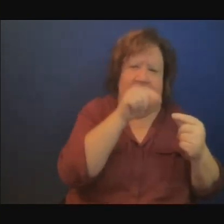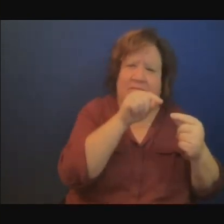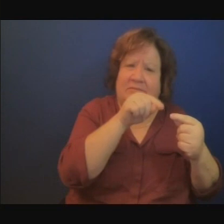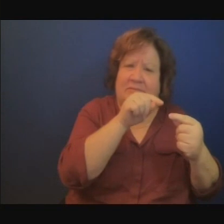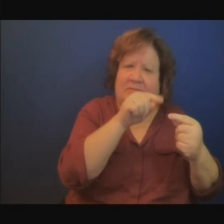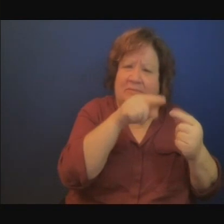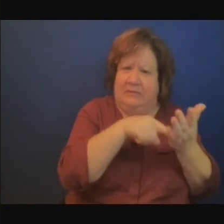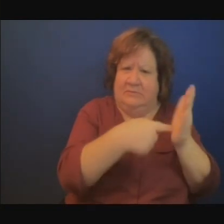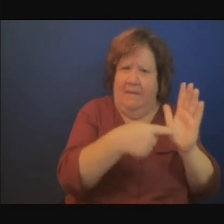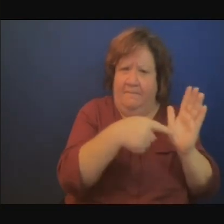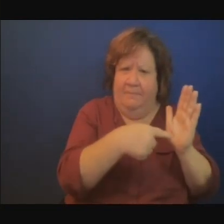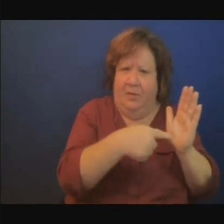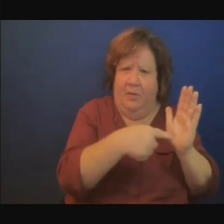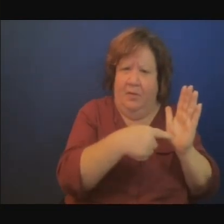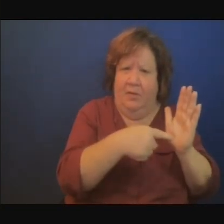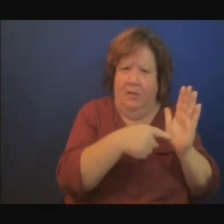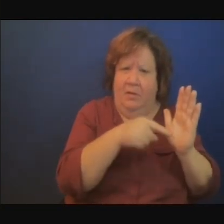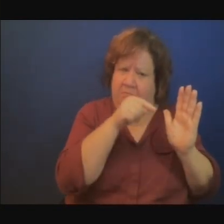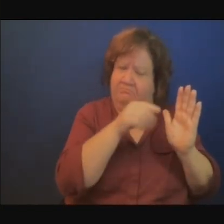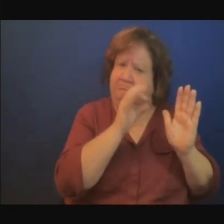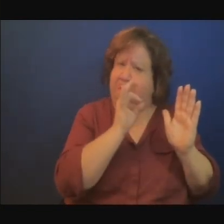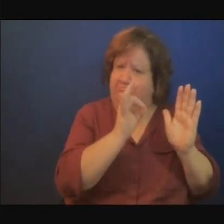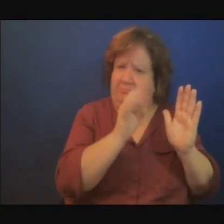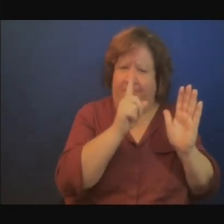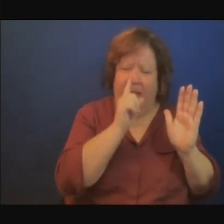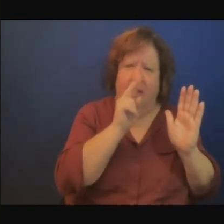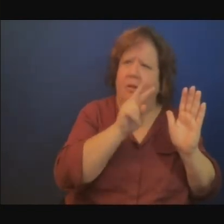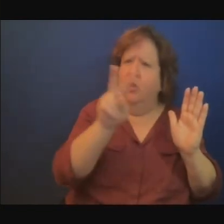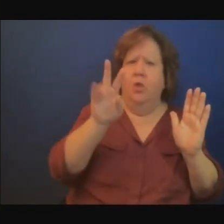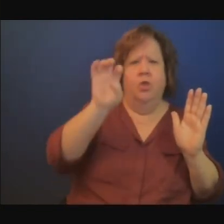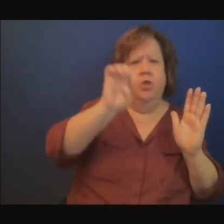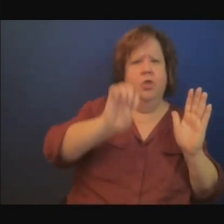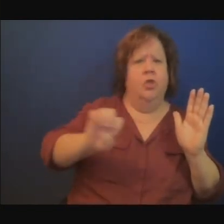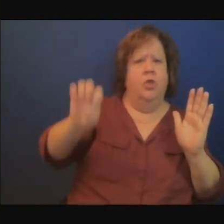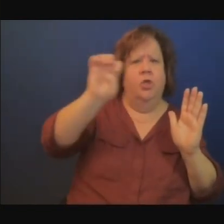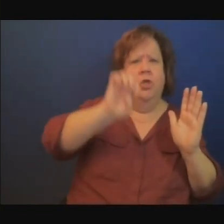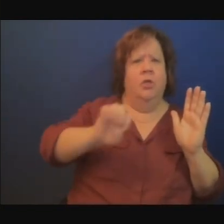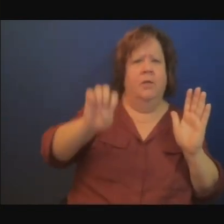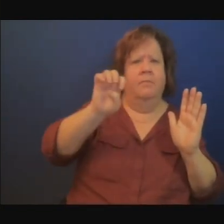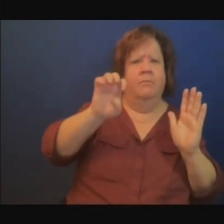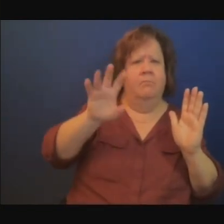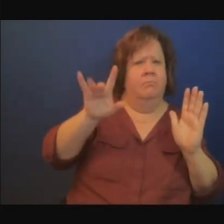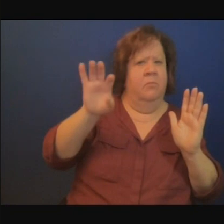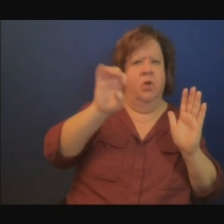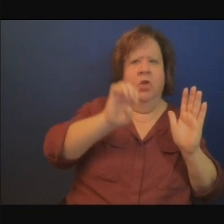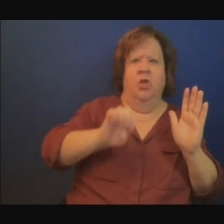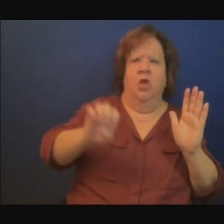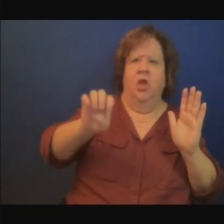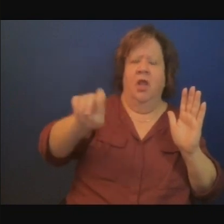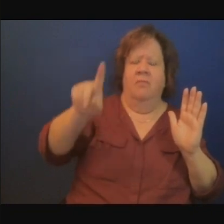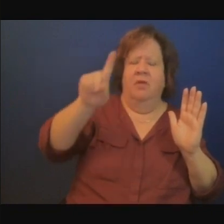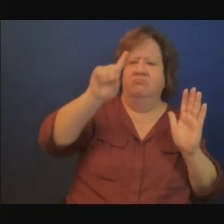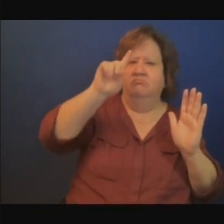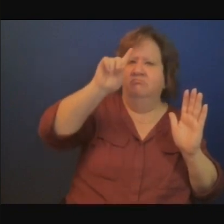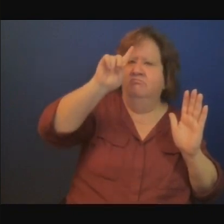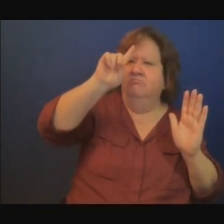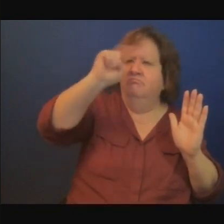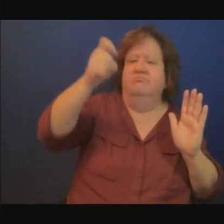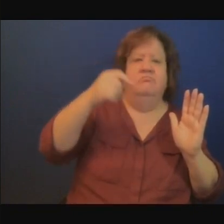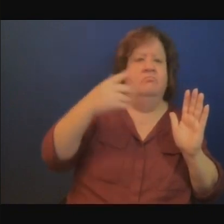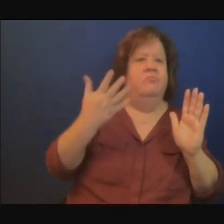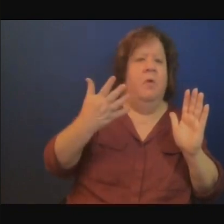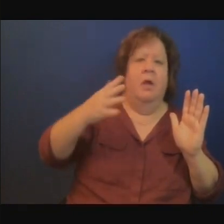panneaux solaires à double face des panneaux solaires qui travaillent même la nuit des panneaux solaires qu'on peut combiner avec l